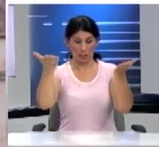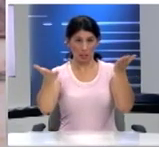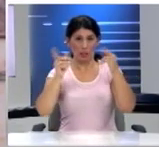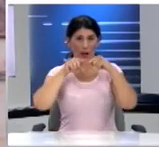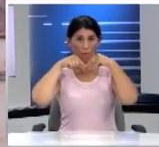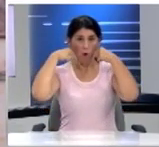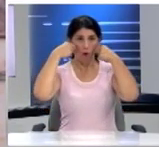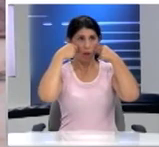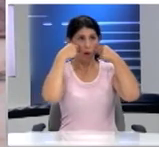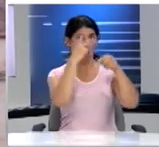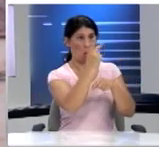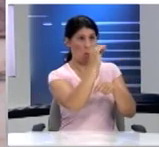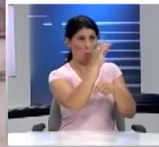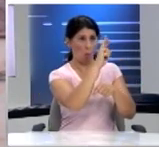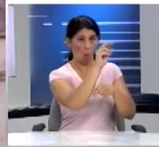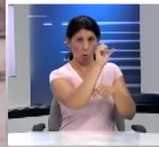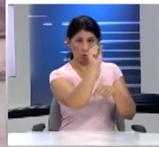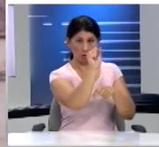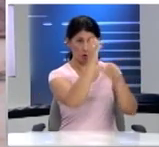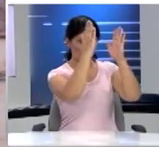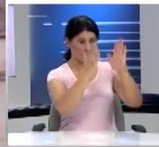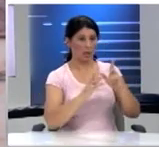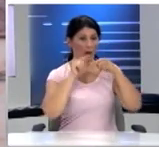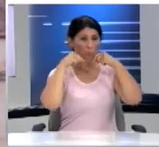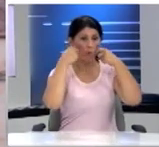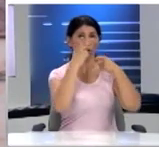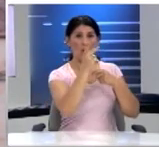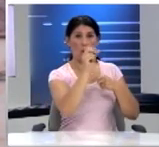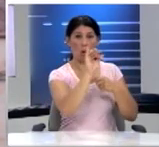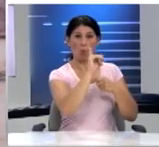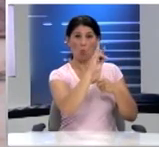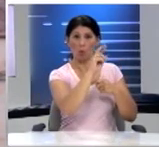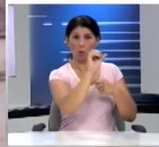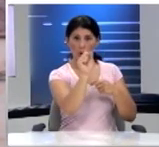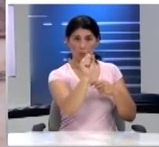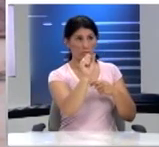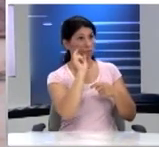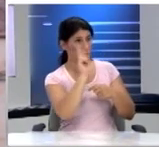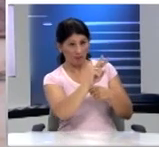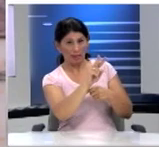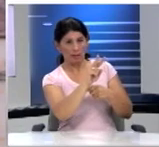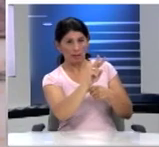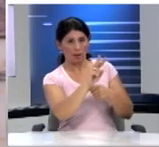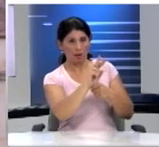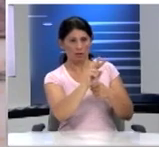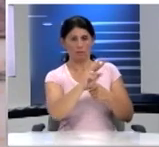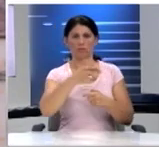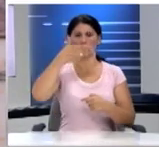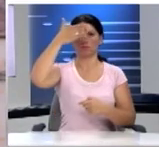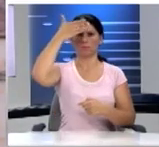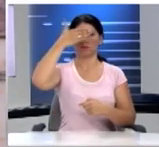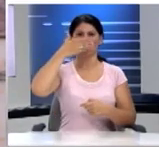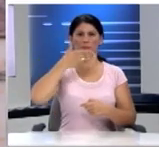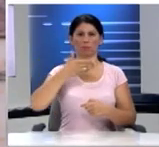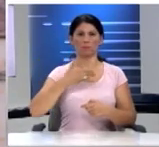Το χαμόγελο του κούρου Που είναι εμφανές Και το απολύτως